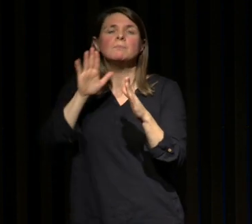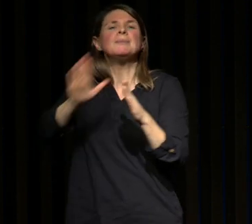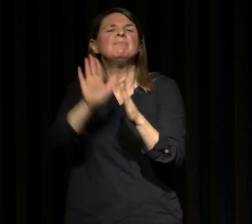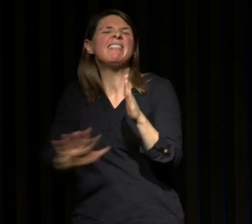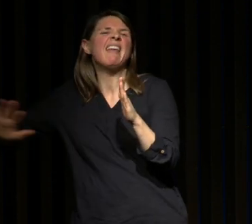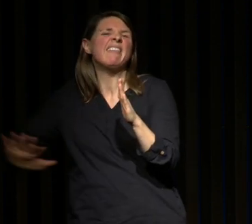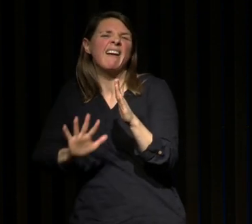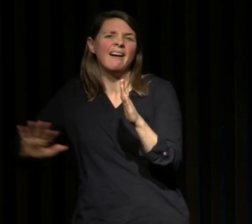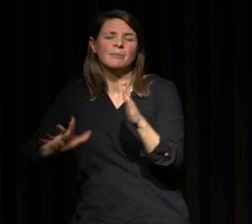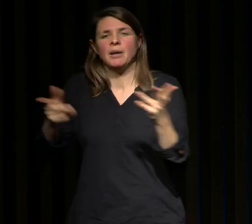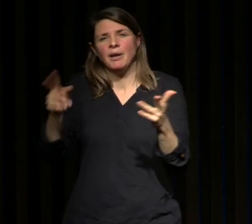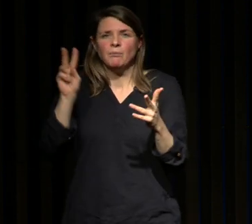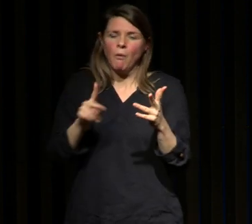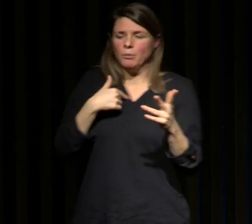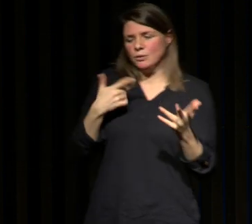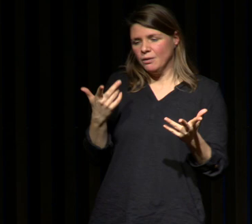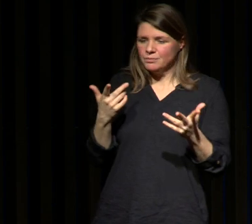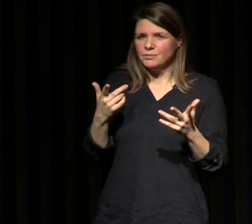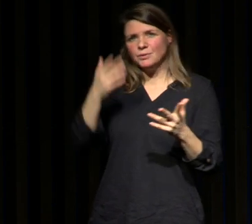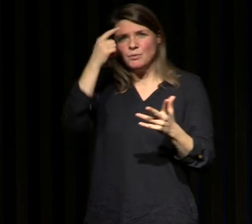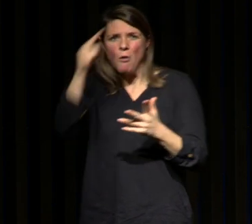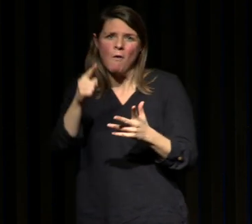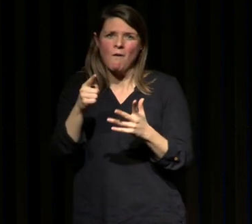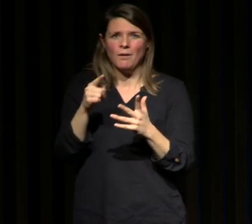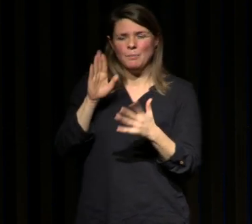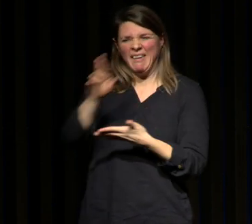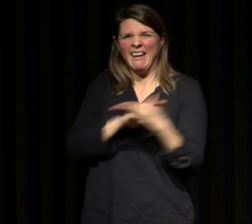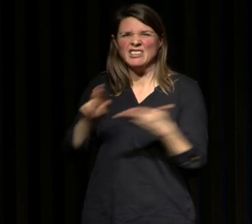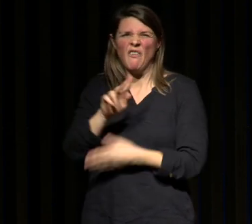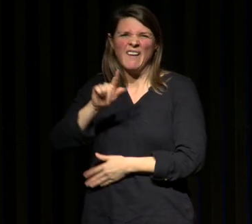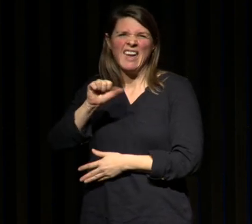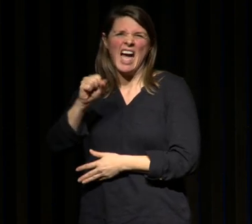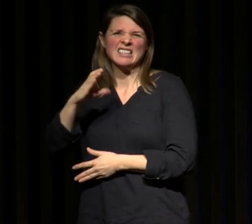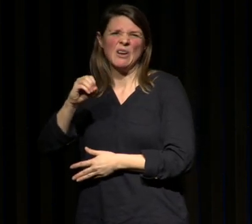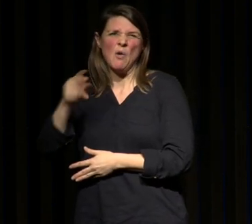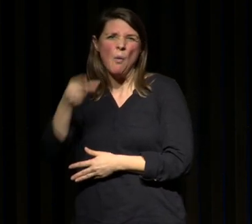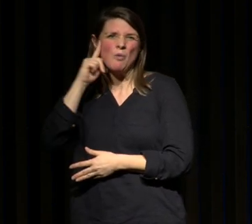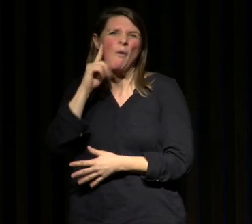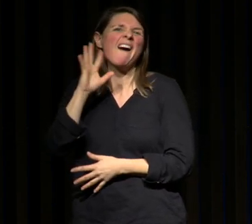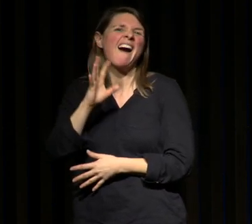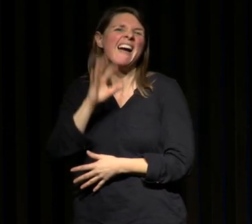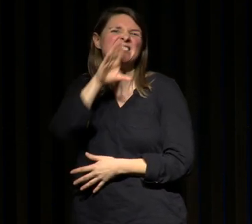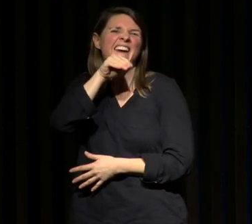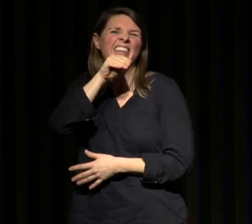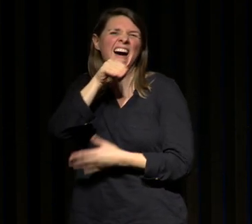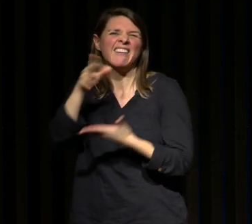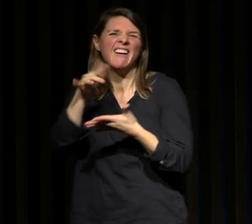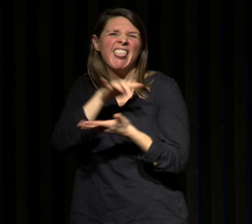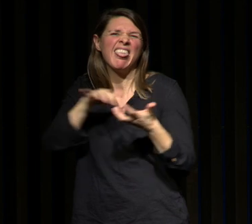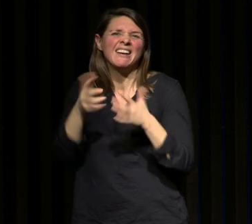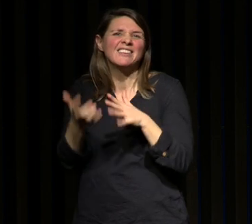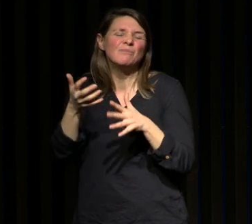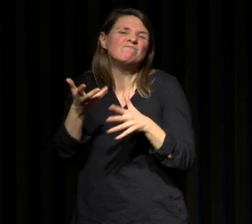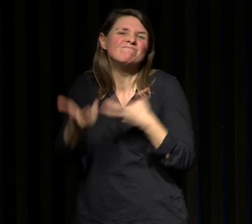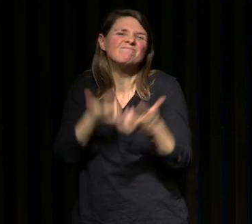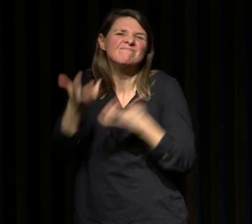un peu chauvinistiquement le régime Gascogne parce qu'en Gascogne on cuit avec de graisse de canard et c'est aussi bon que l'huile d'olive mais en tout cas c'est des